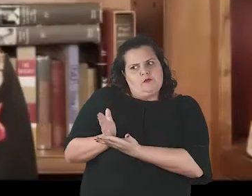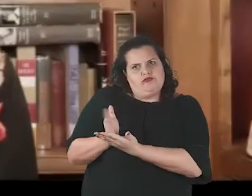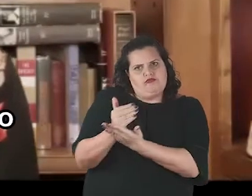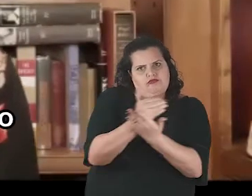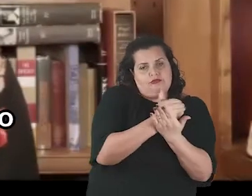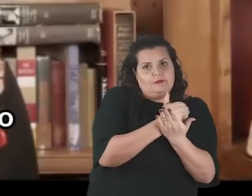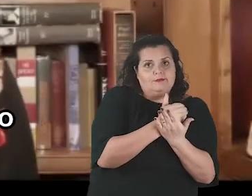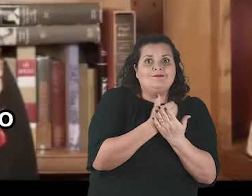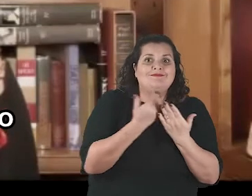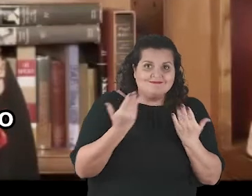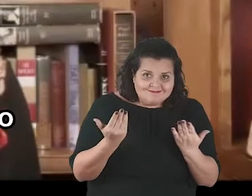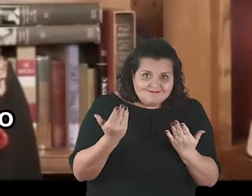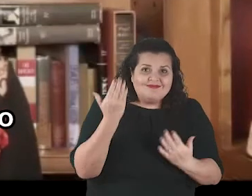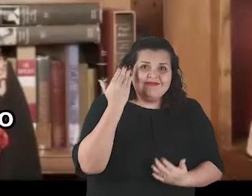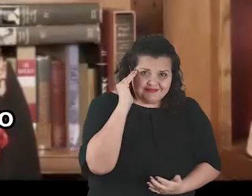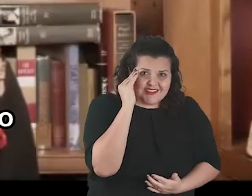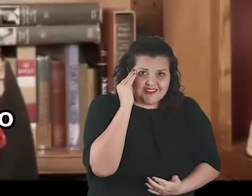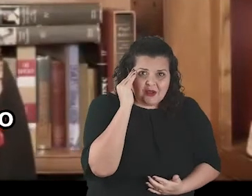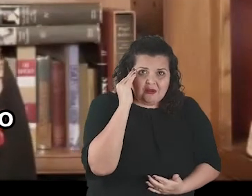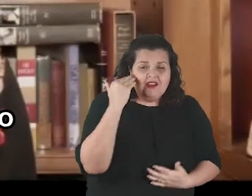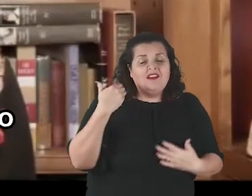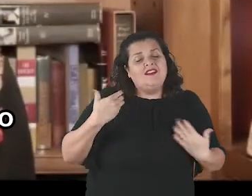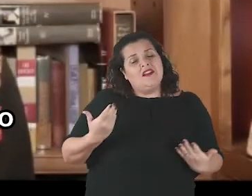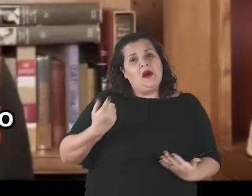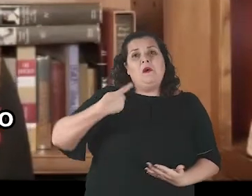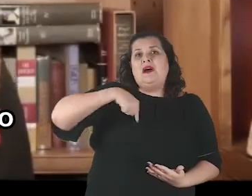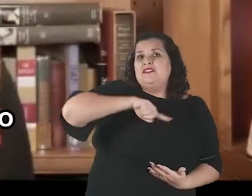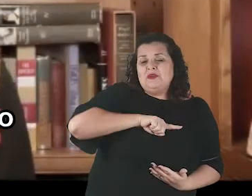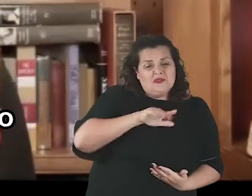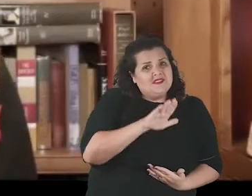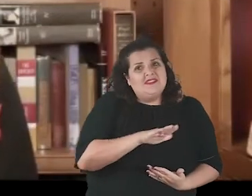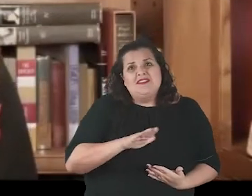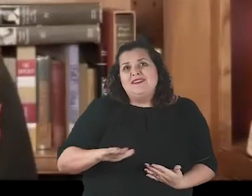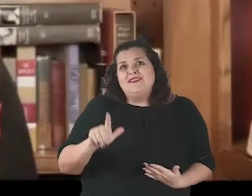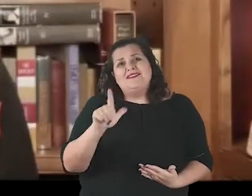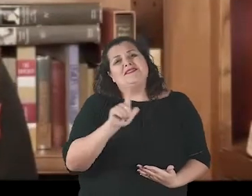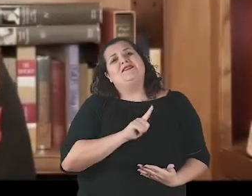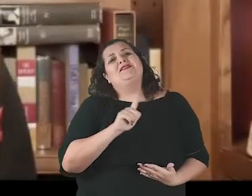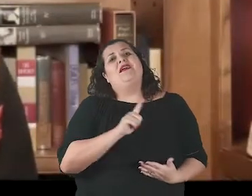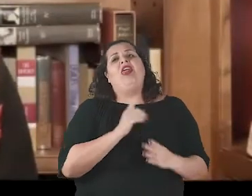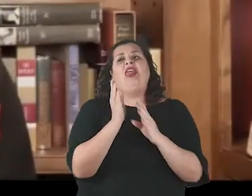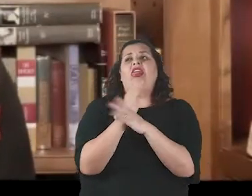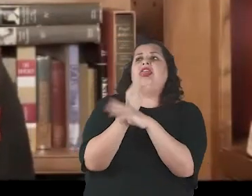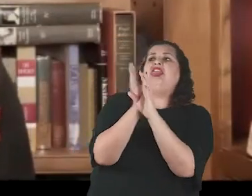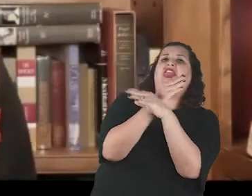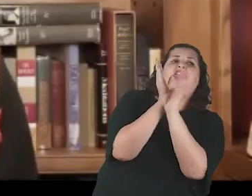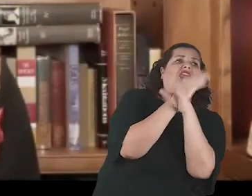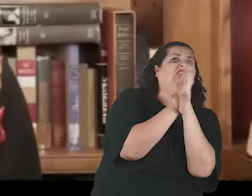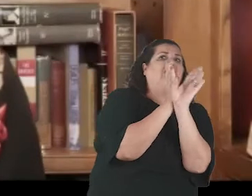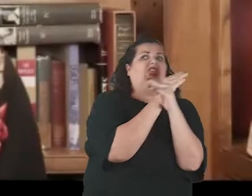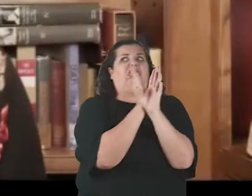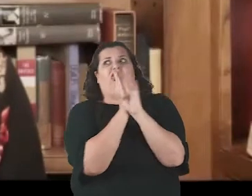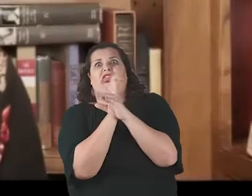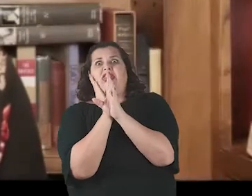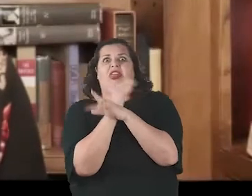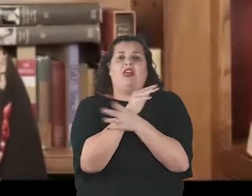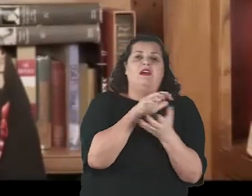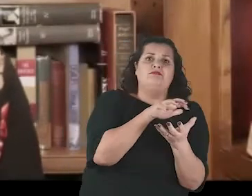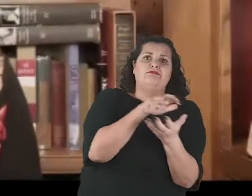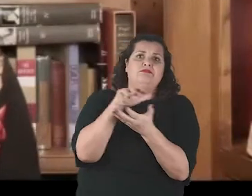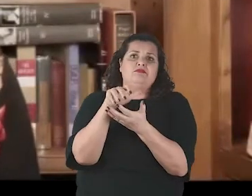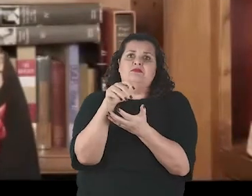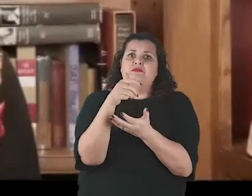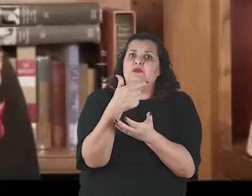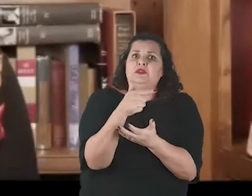My friends, this is the world in which our children have been sent to roam without the